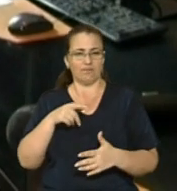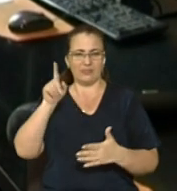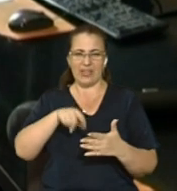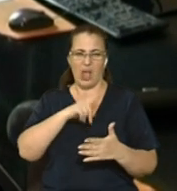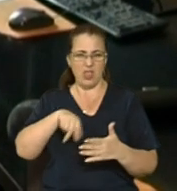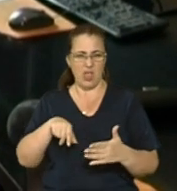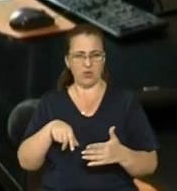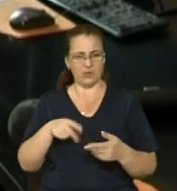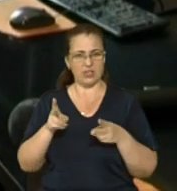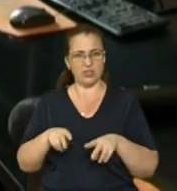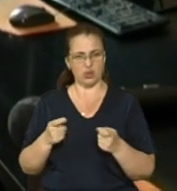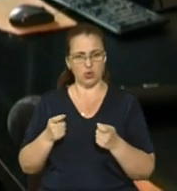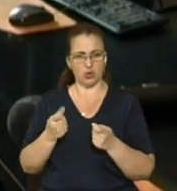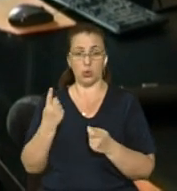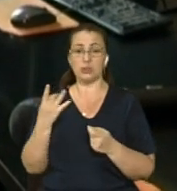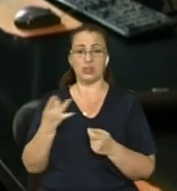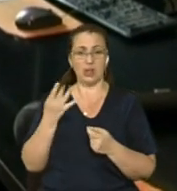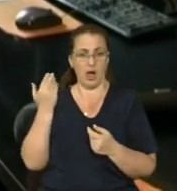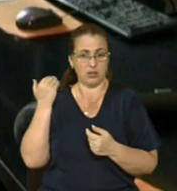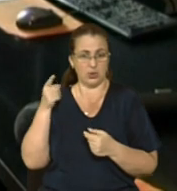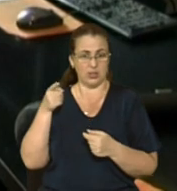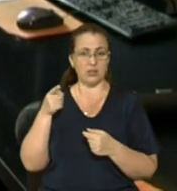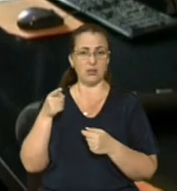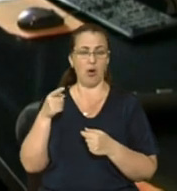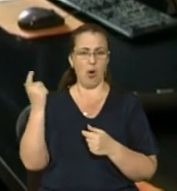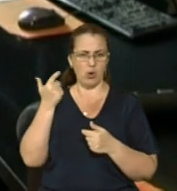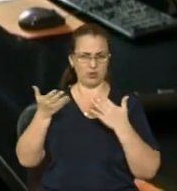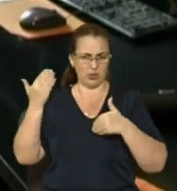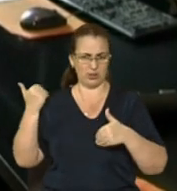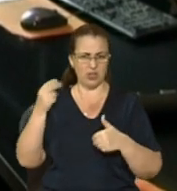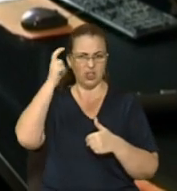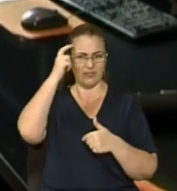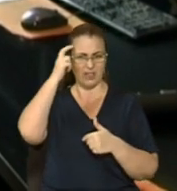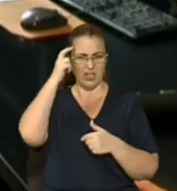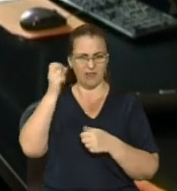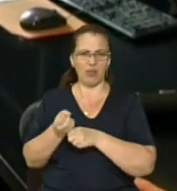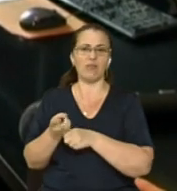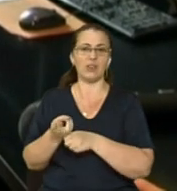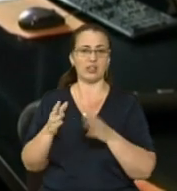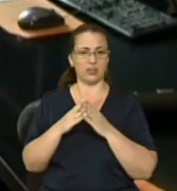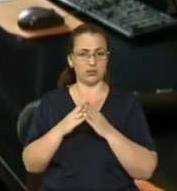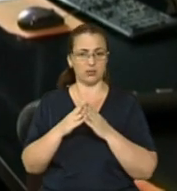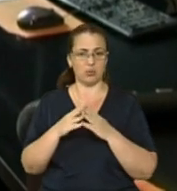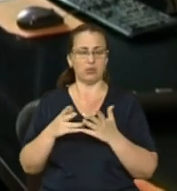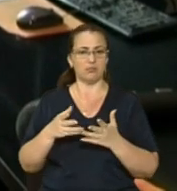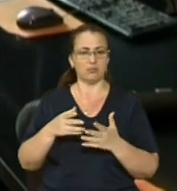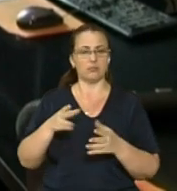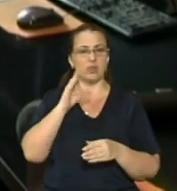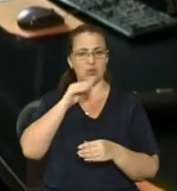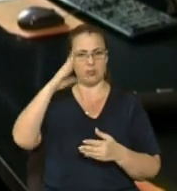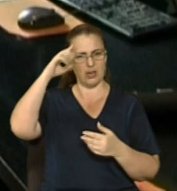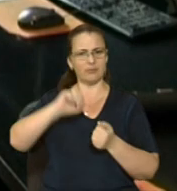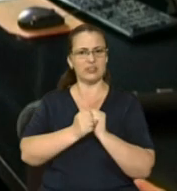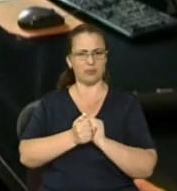з дому, тобто його взяли, потім вигнали ті люди в Києві. Раз вигнаний, мені здається, що це